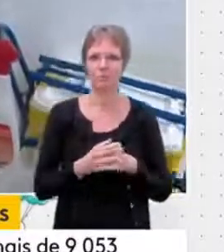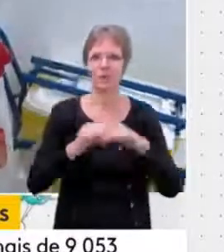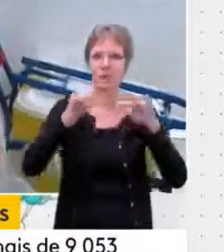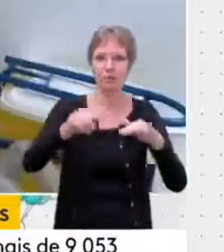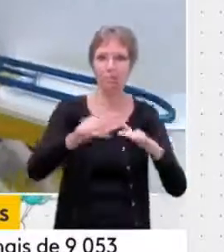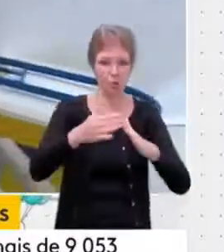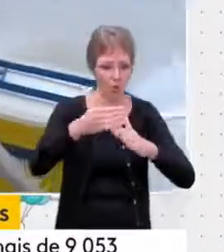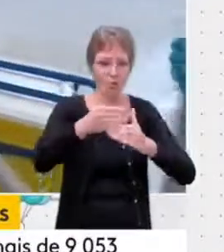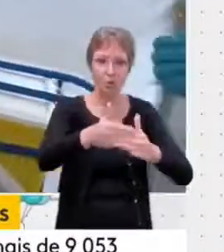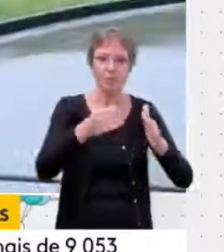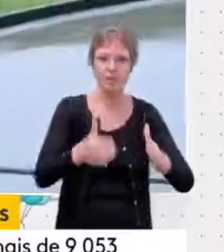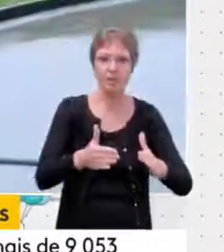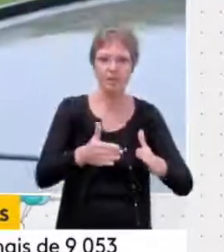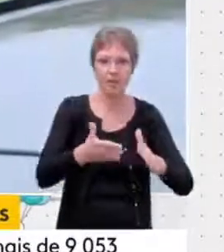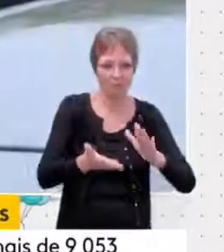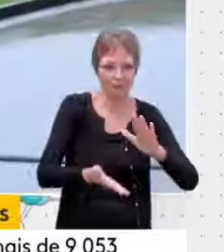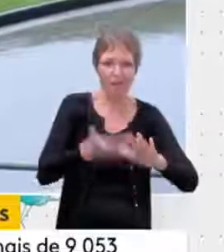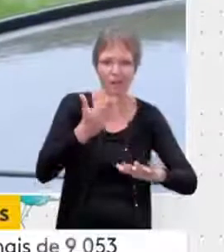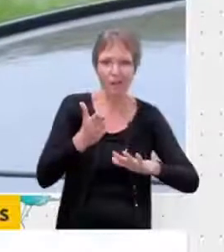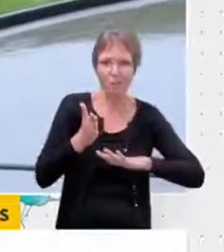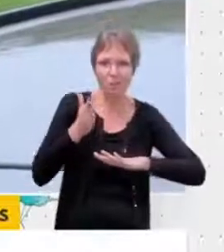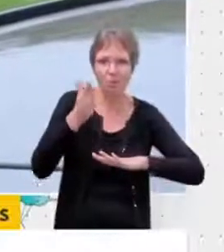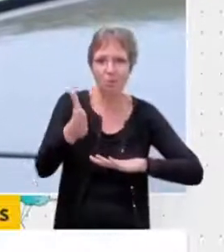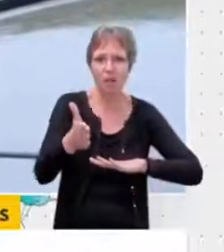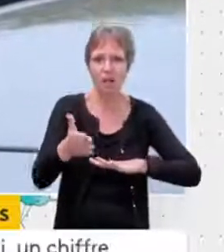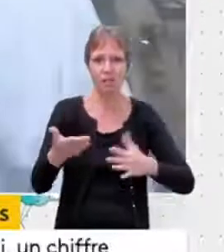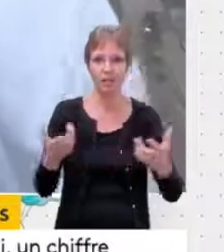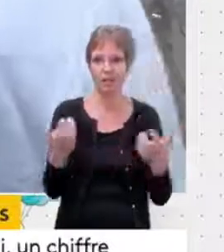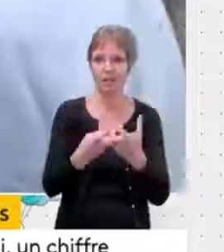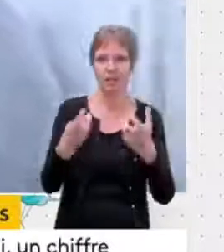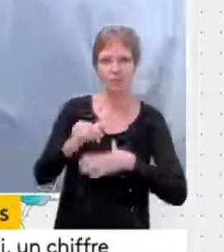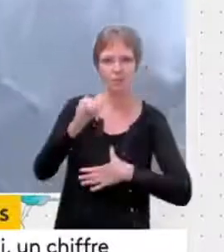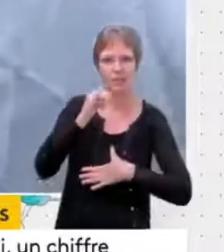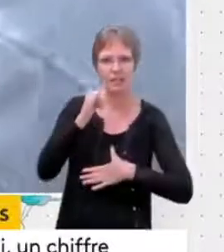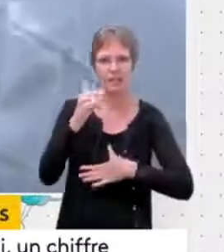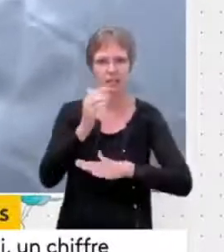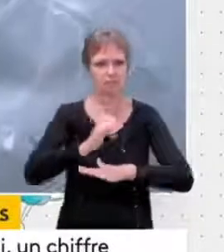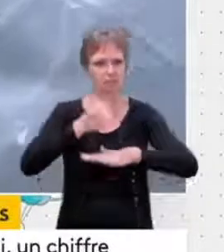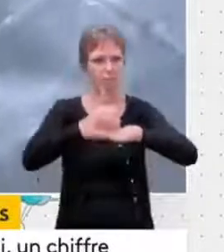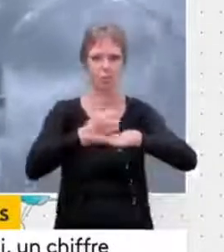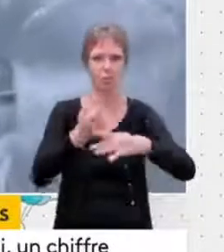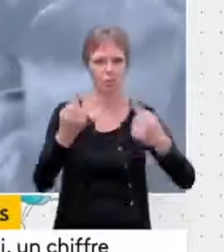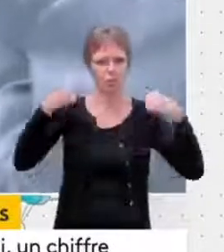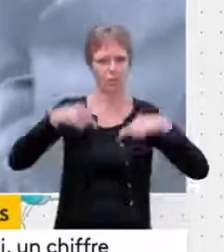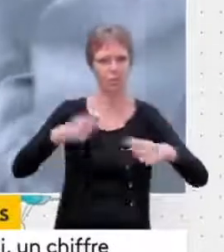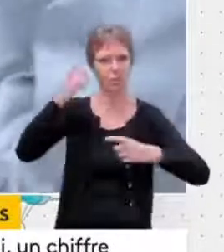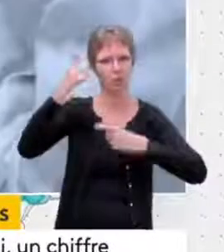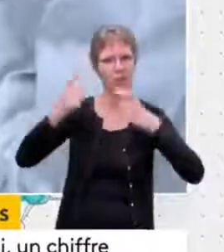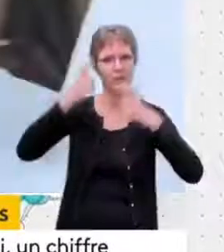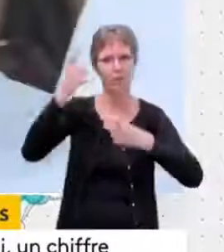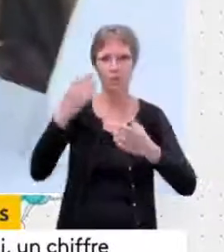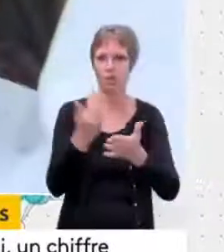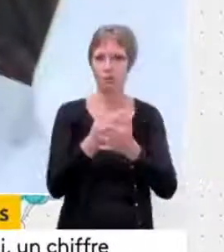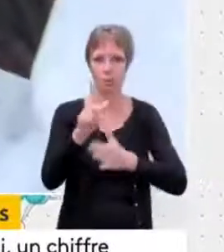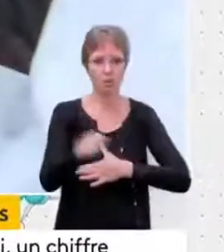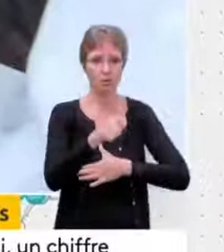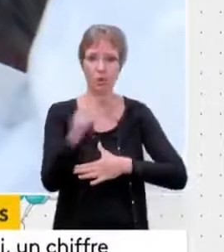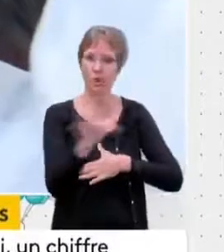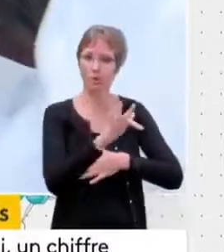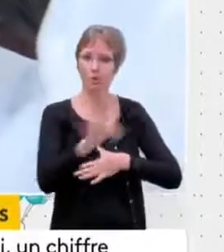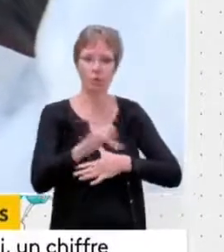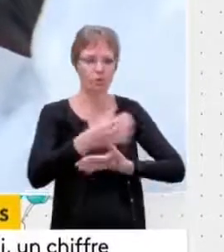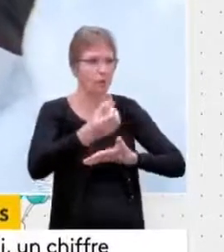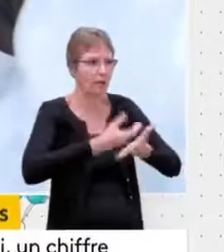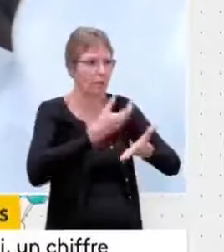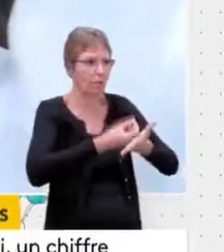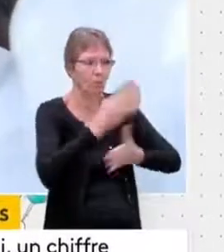déconfiner. C'est déjà le cas en Italie où le gouvernement y réfléchit et donc, il est normal que nous, nous soyons un peu